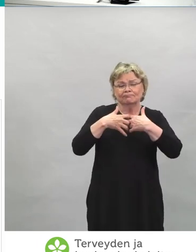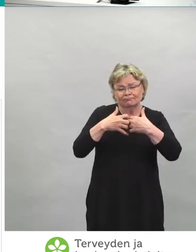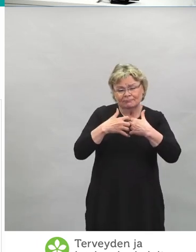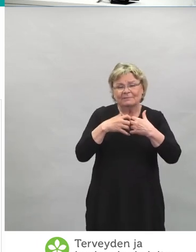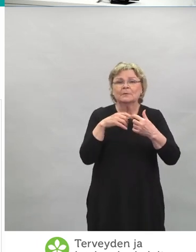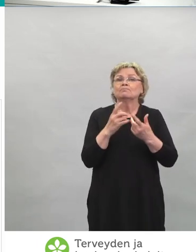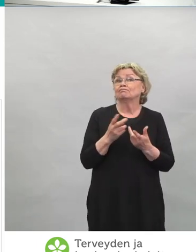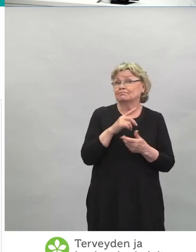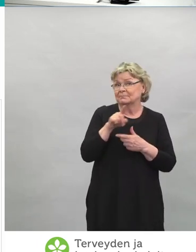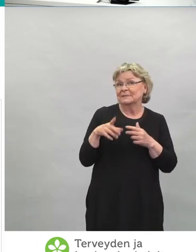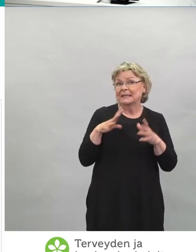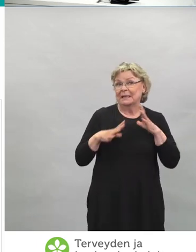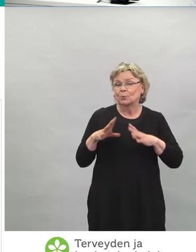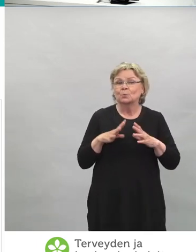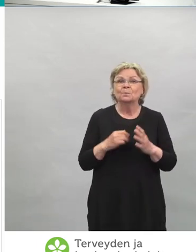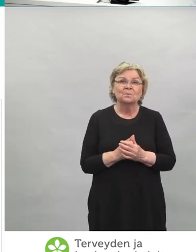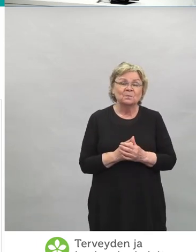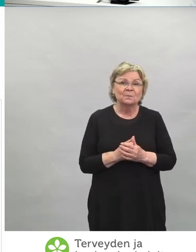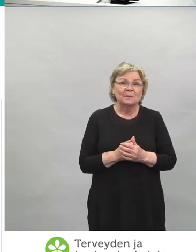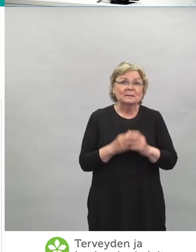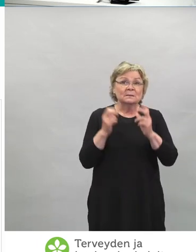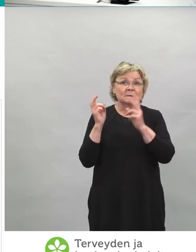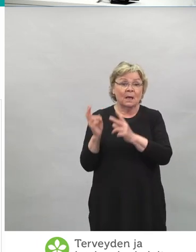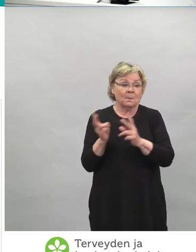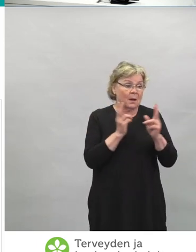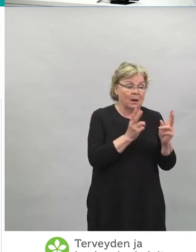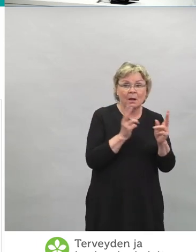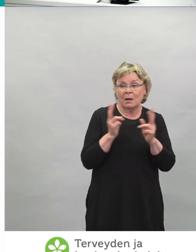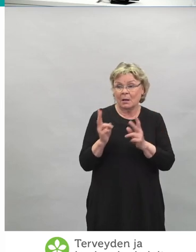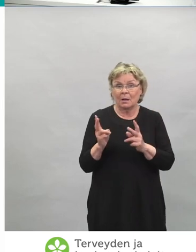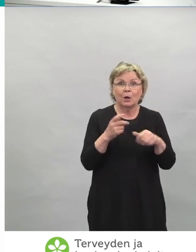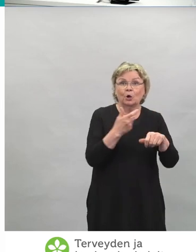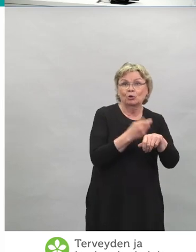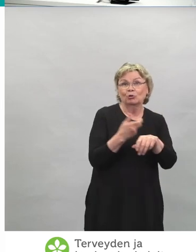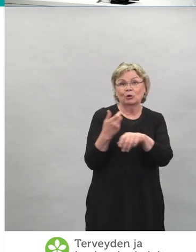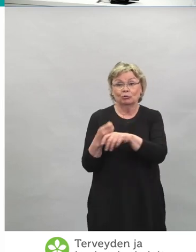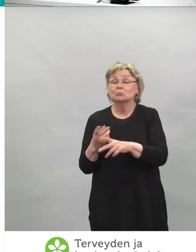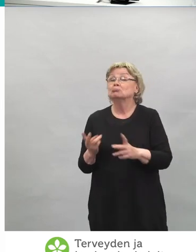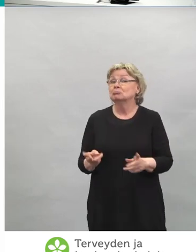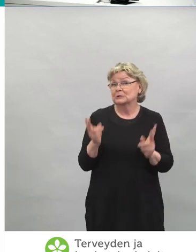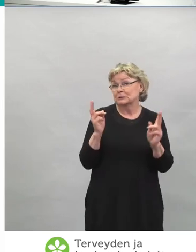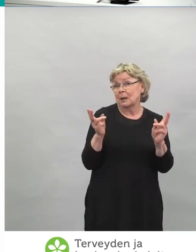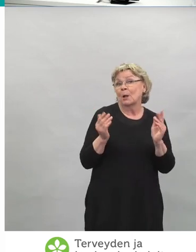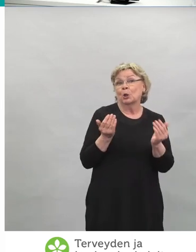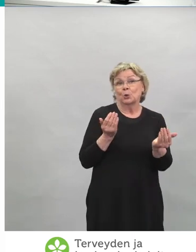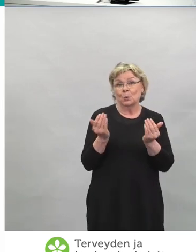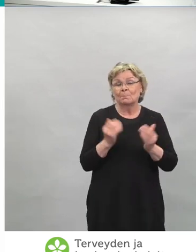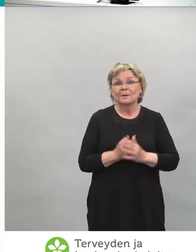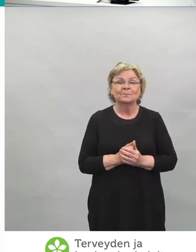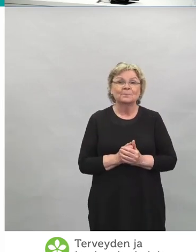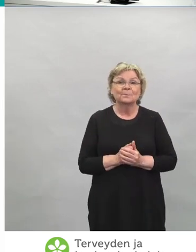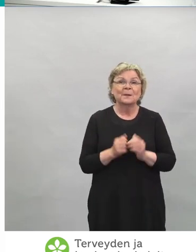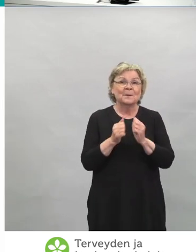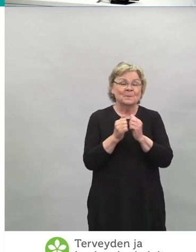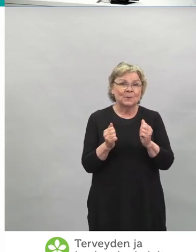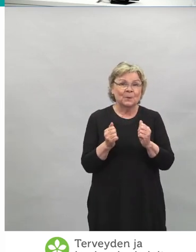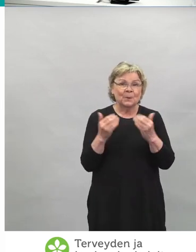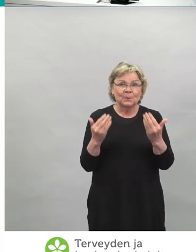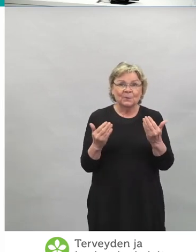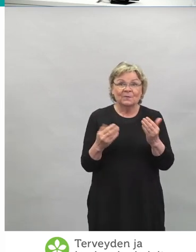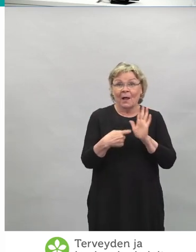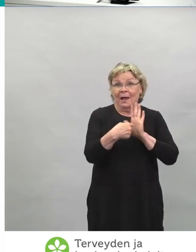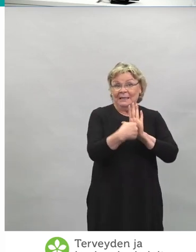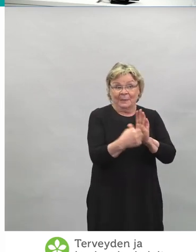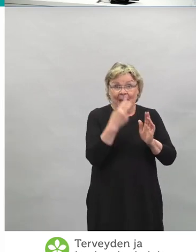samankaltaisia haittavaikutuksia näillä rokotteilla on. Tässä nyt vain esimerkinomaisesti näytän tämän